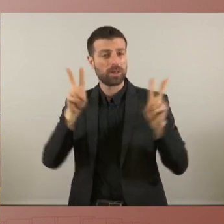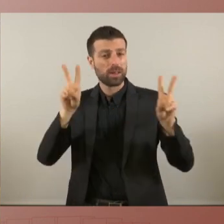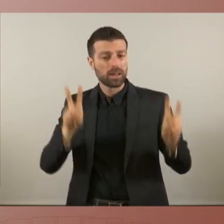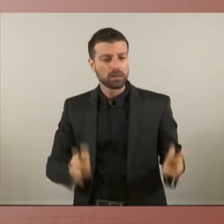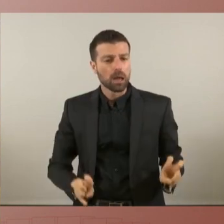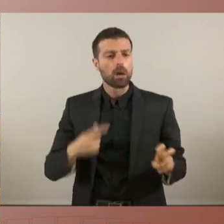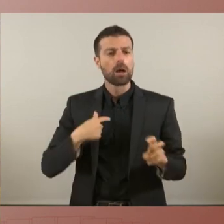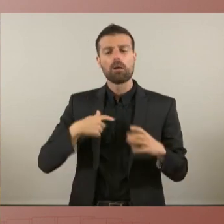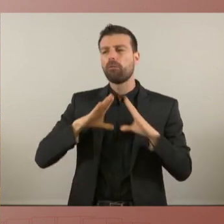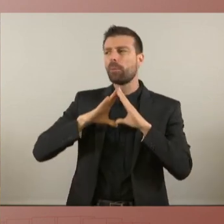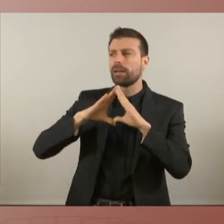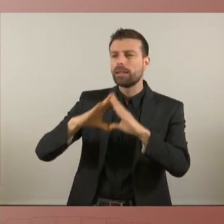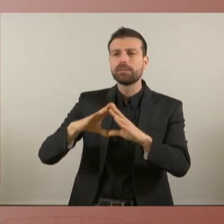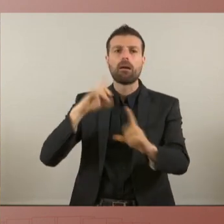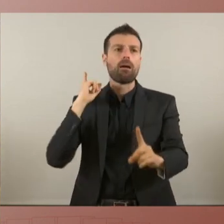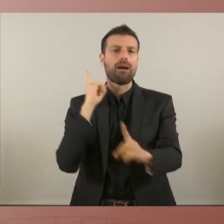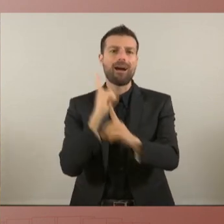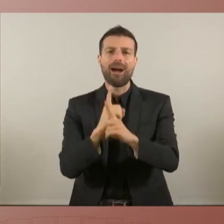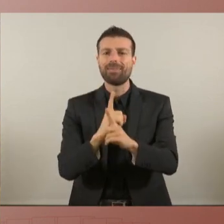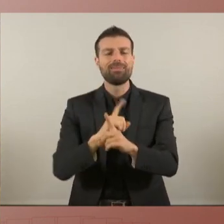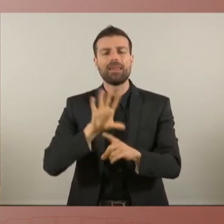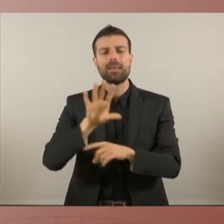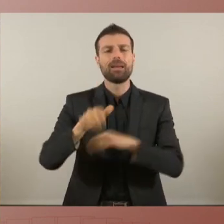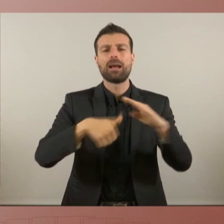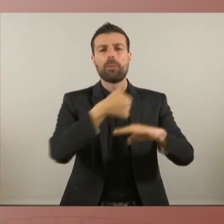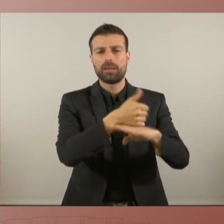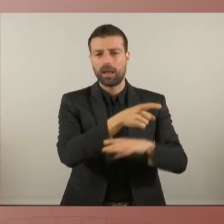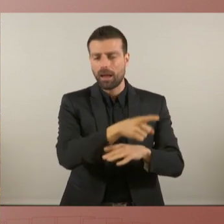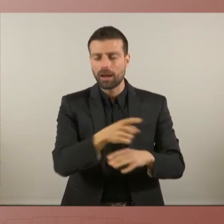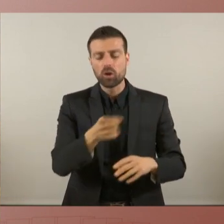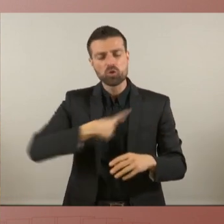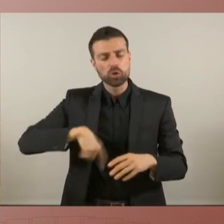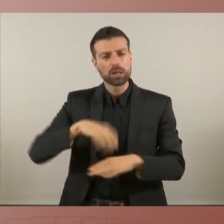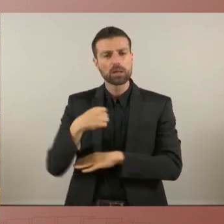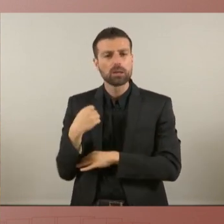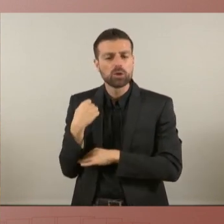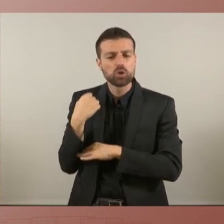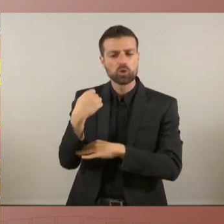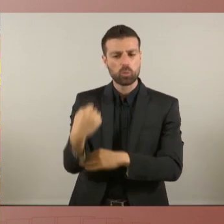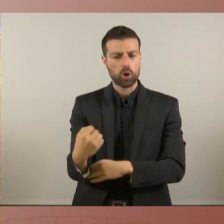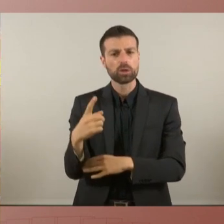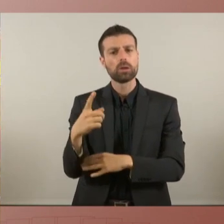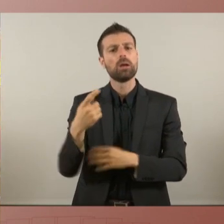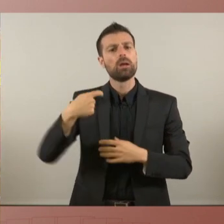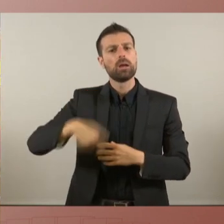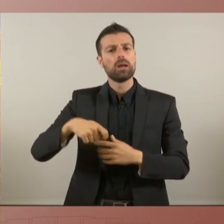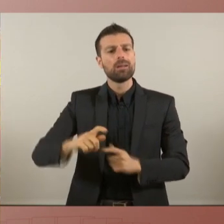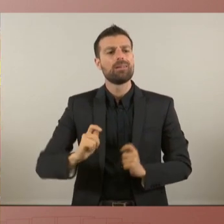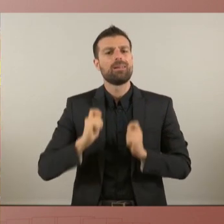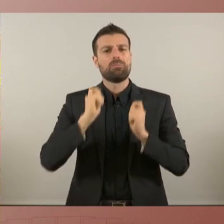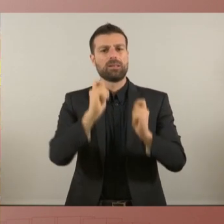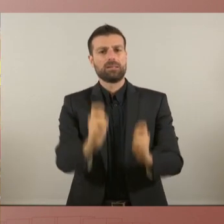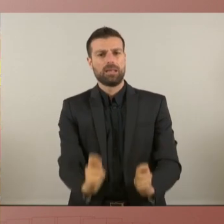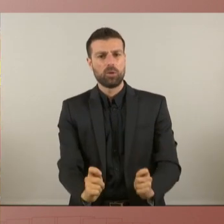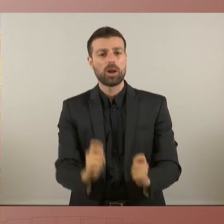feminista anticapitalista estiguem donant suport a una investidura que inclourà en el seu